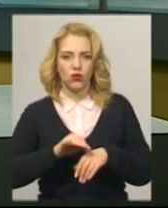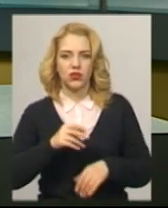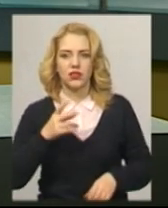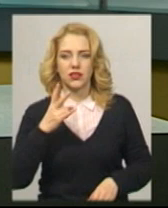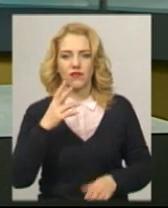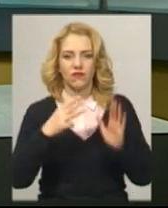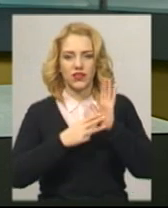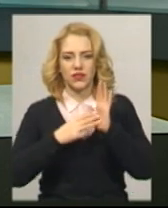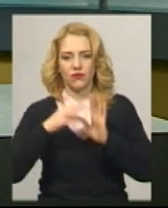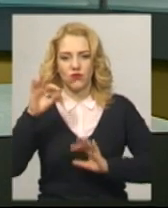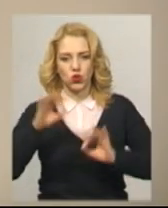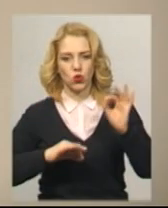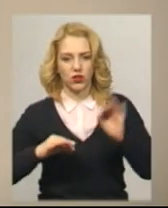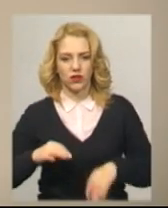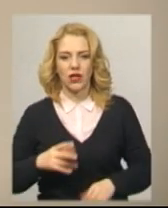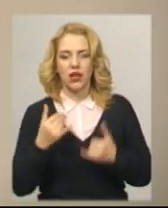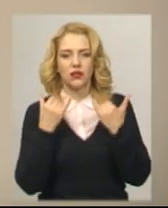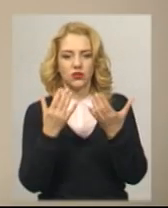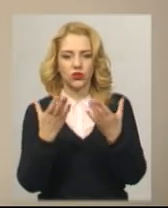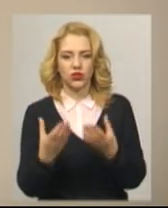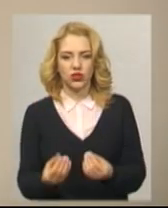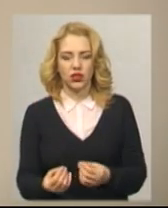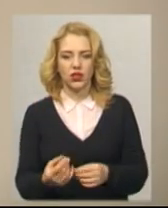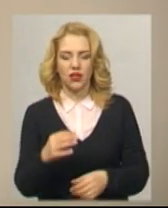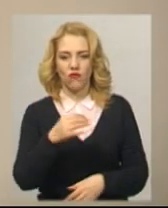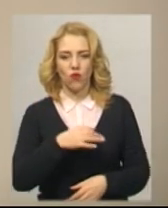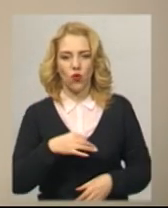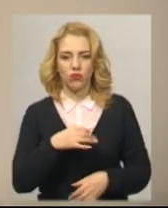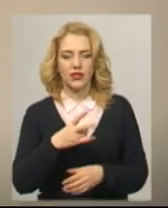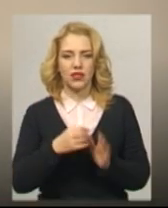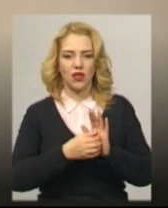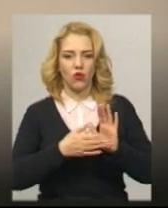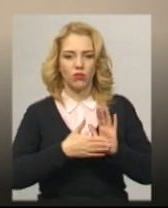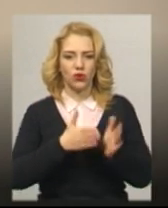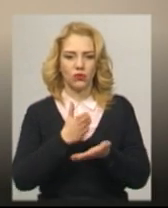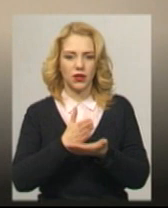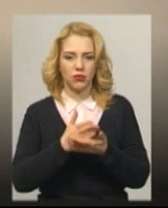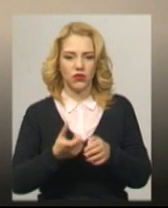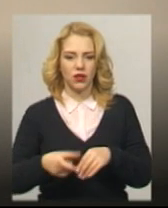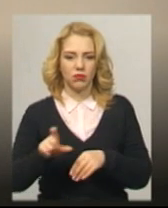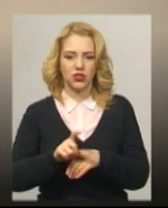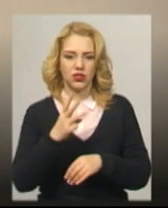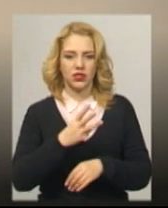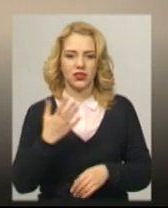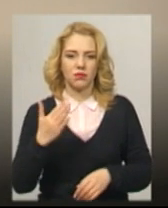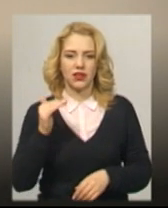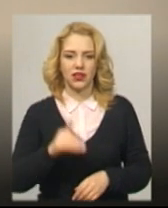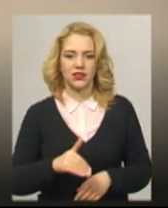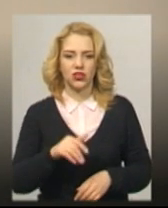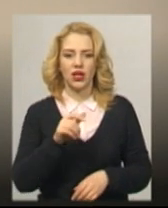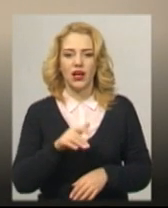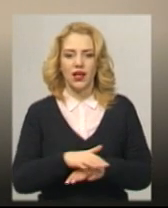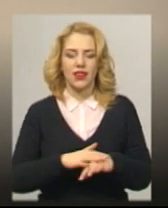8%. На сьогоднішній день в області на обліку перебуває більше 35 тисяч населення.